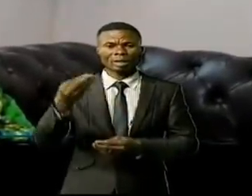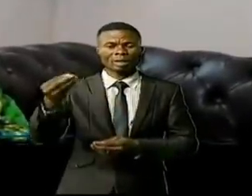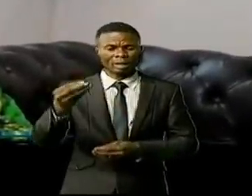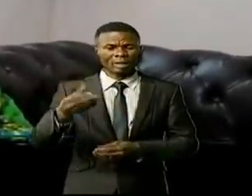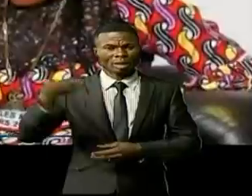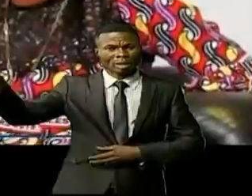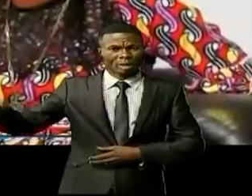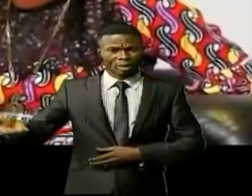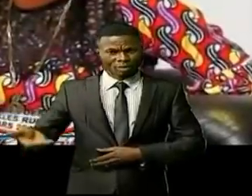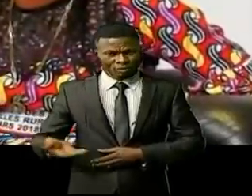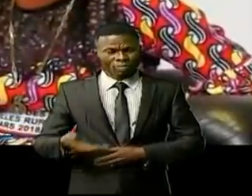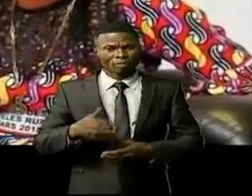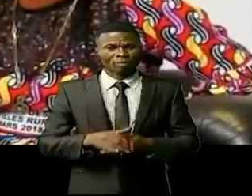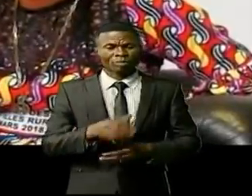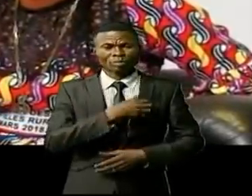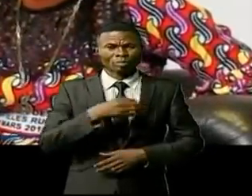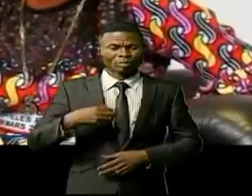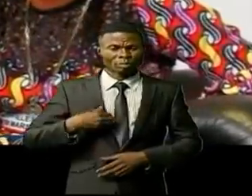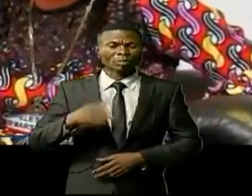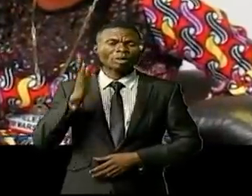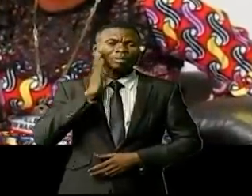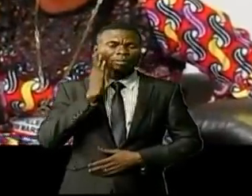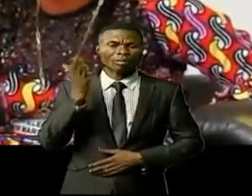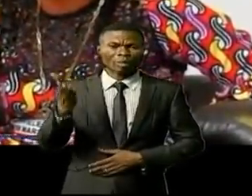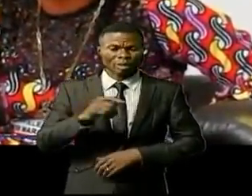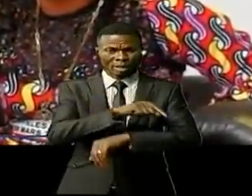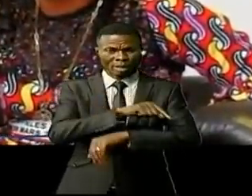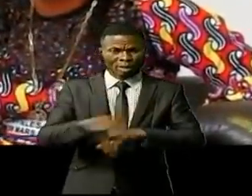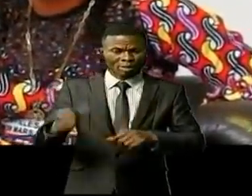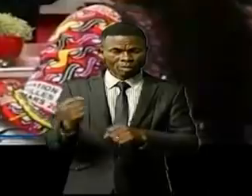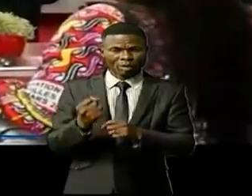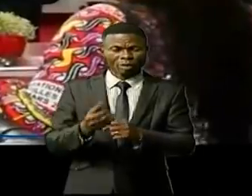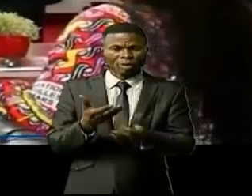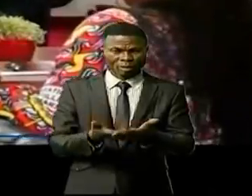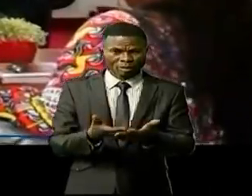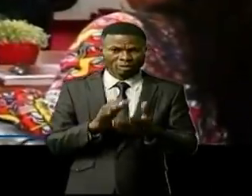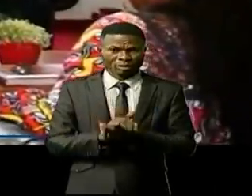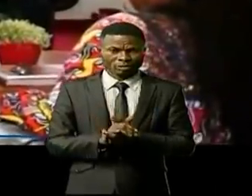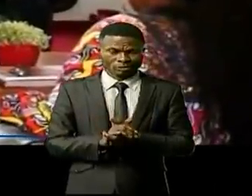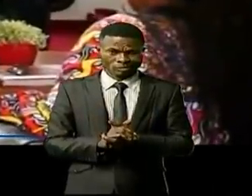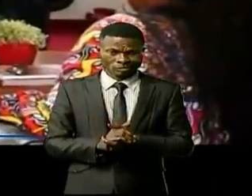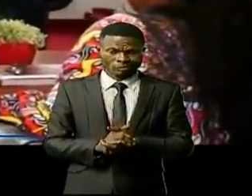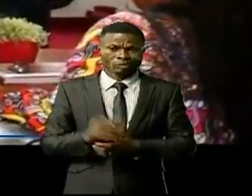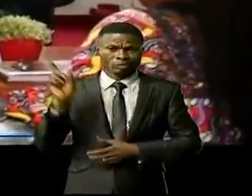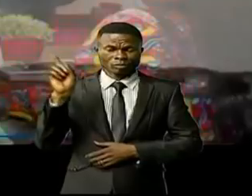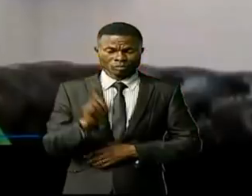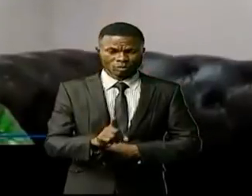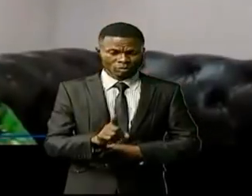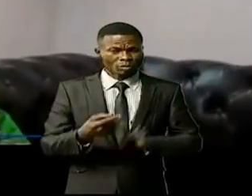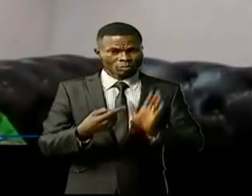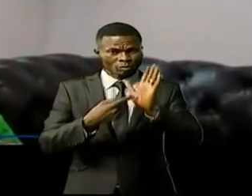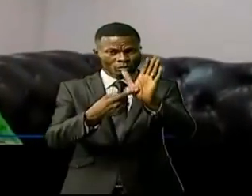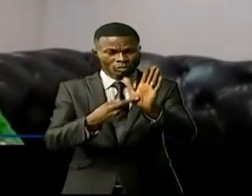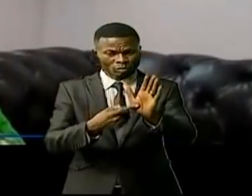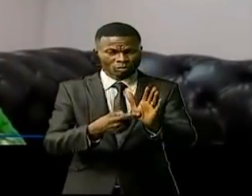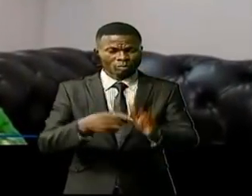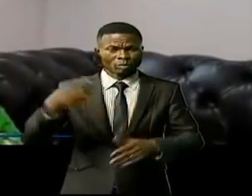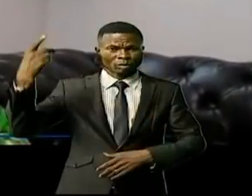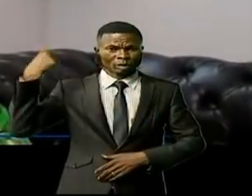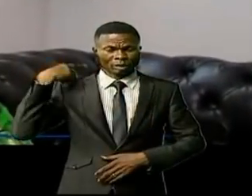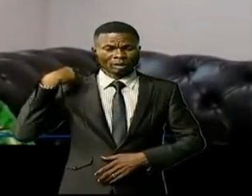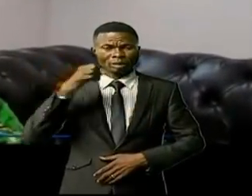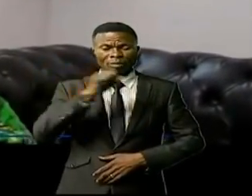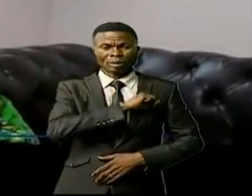à l'athlète Marie Bosman-Egaté dans son cabinet de travail. Cette joueuse de tennis est venue présenter à l'honorable Carole